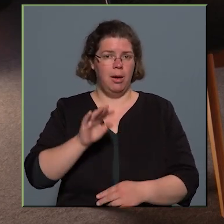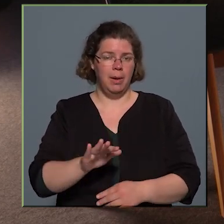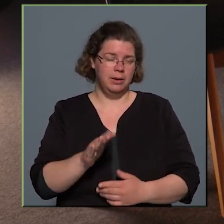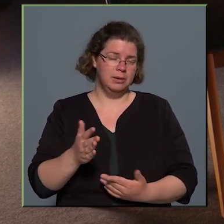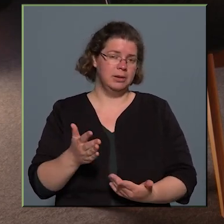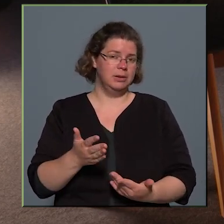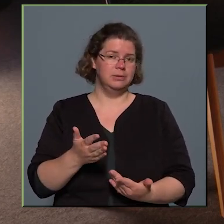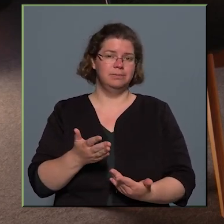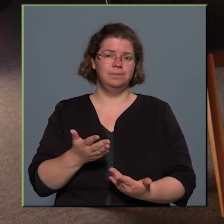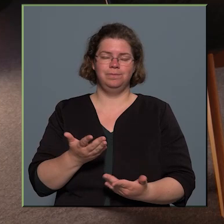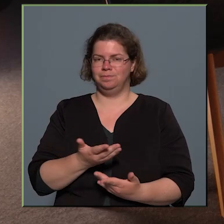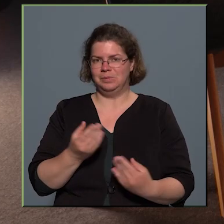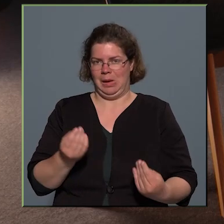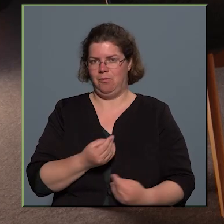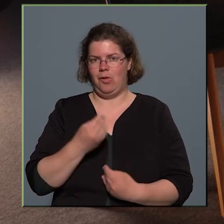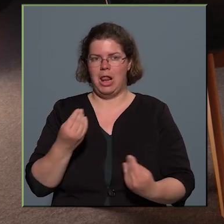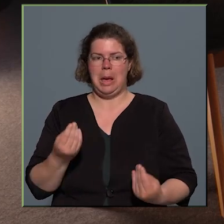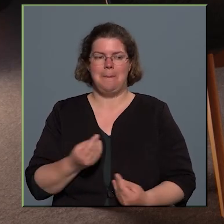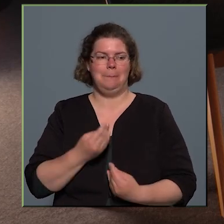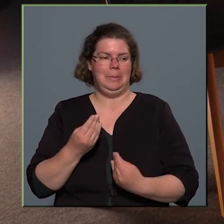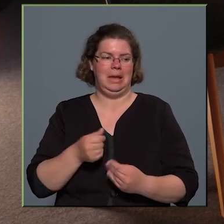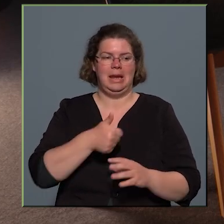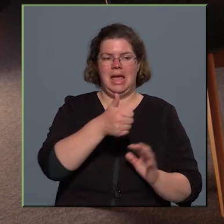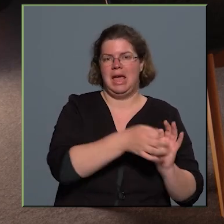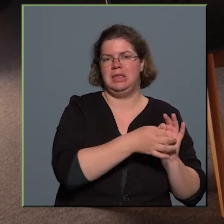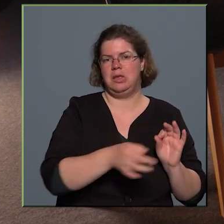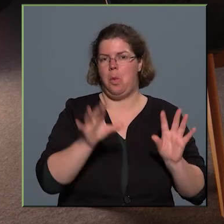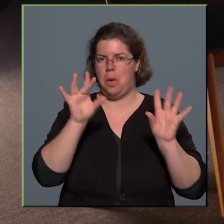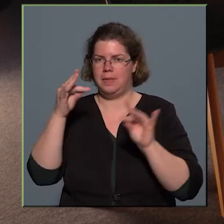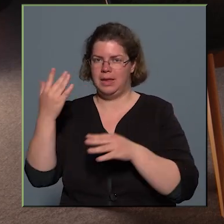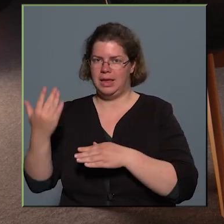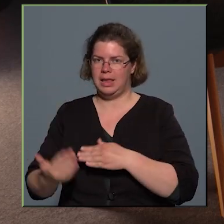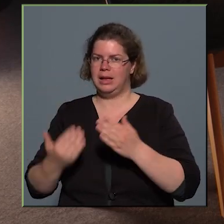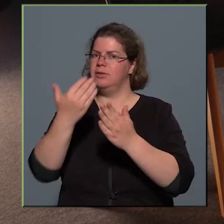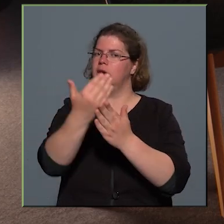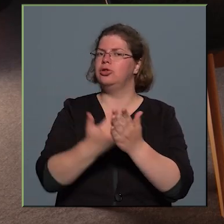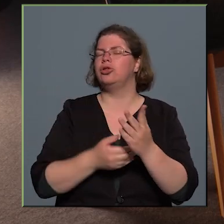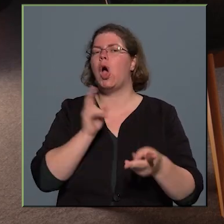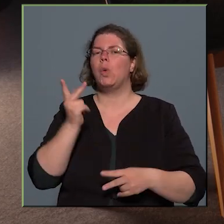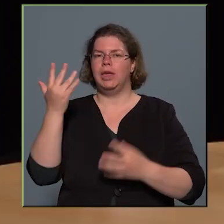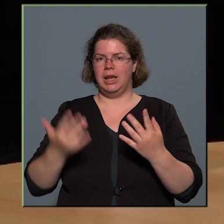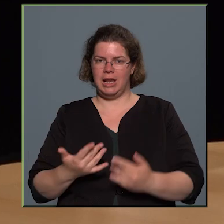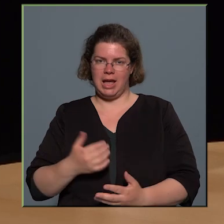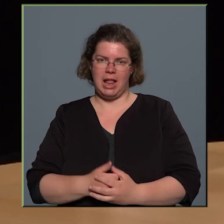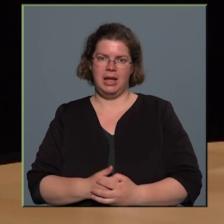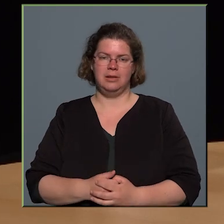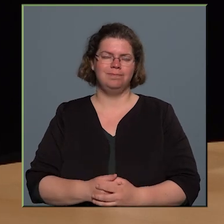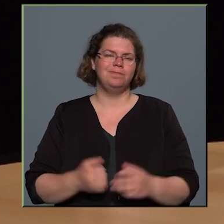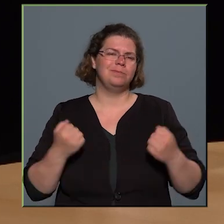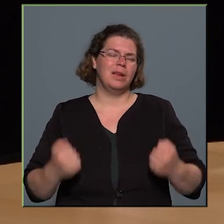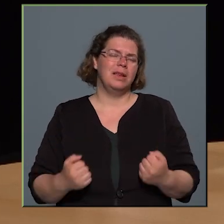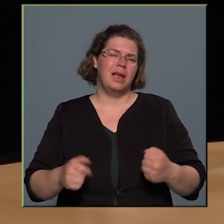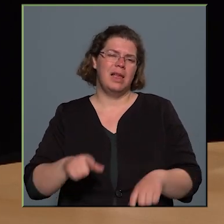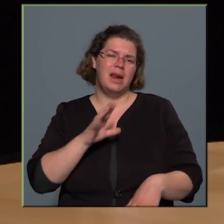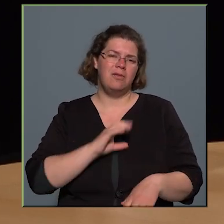valamilyen egytől tízig terjedő listán, hogy értekelhető? Nehéz erre